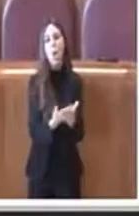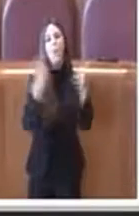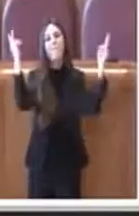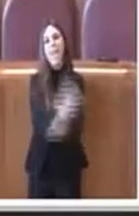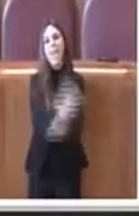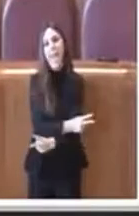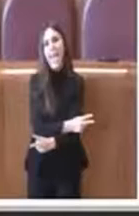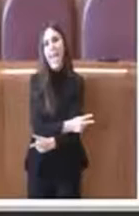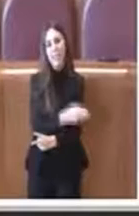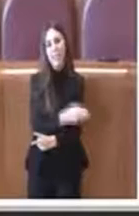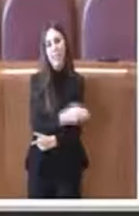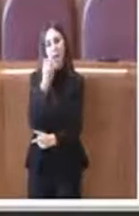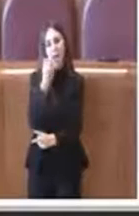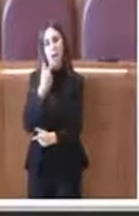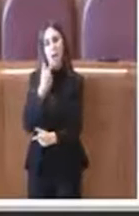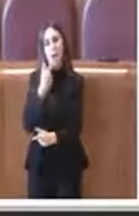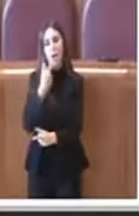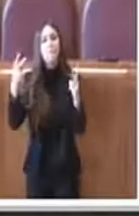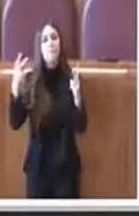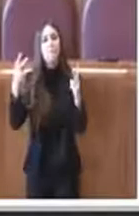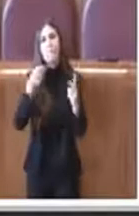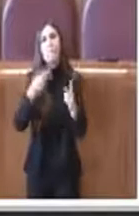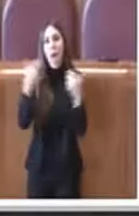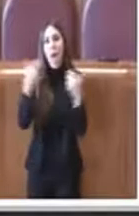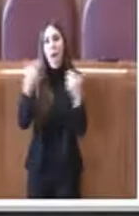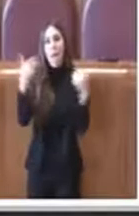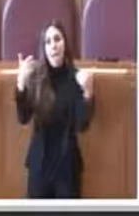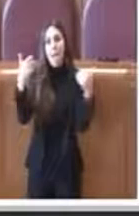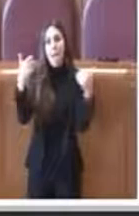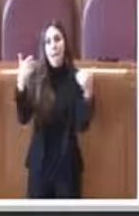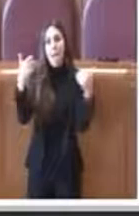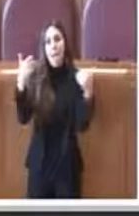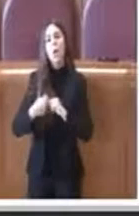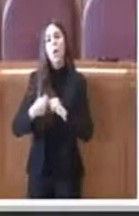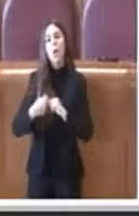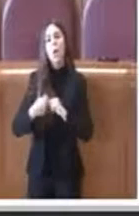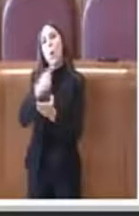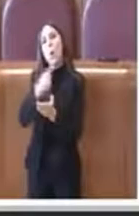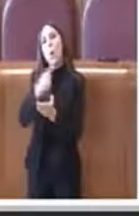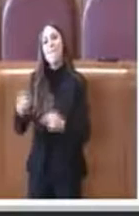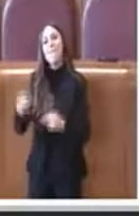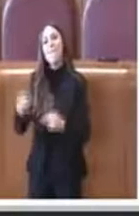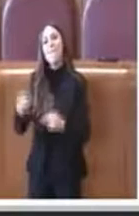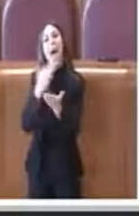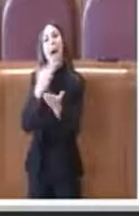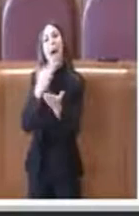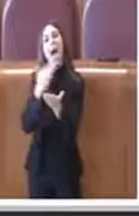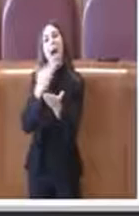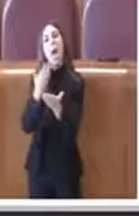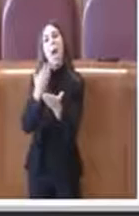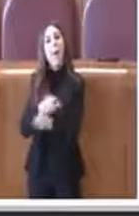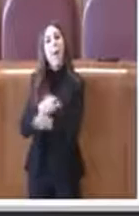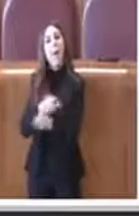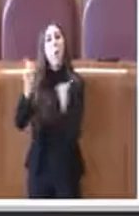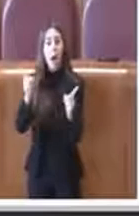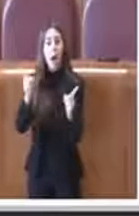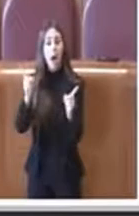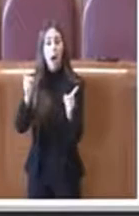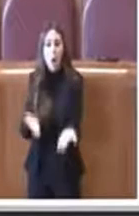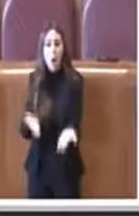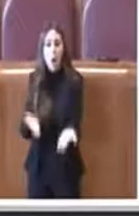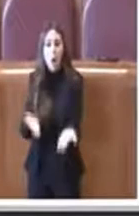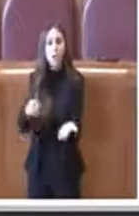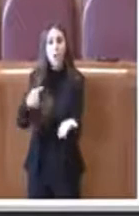parlando di svalutazione, in realtà dovremmo parlare di valore reale del centro carni e il valore reale a oggi